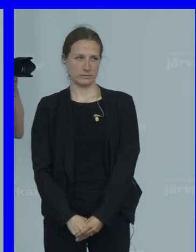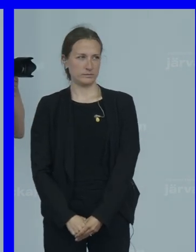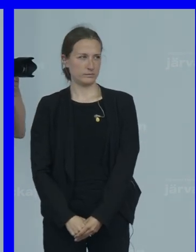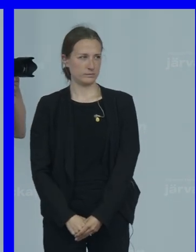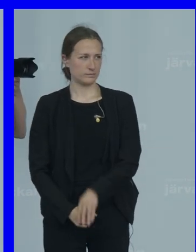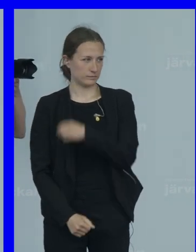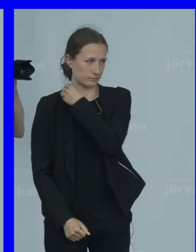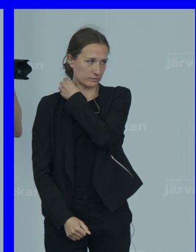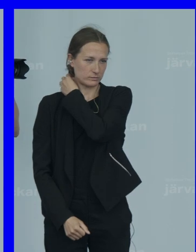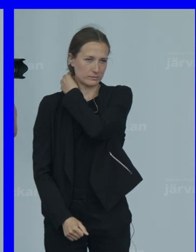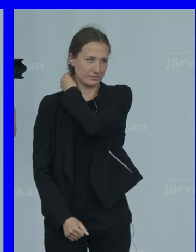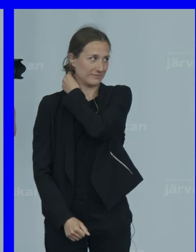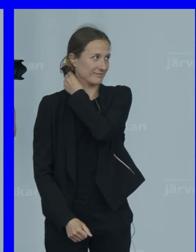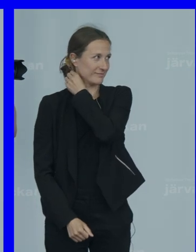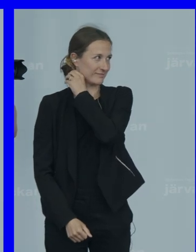Musik.